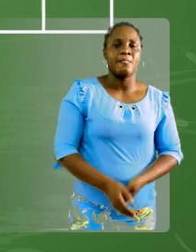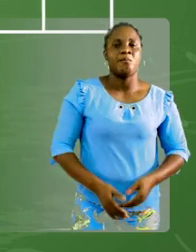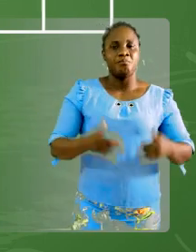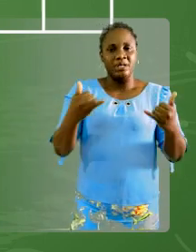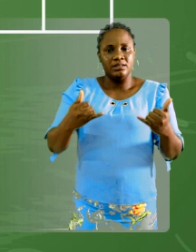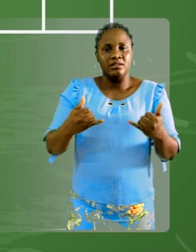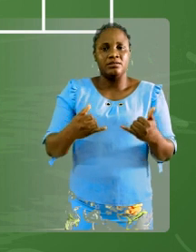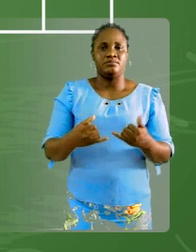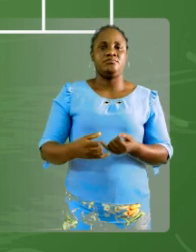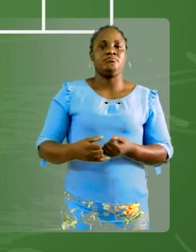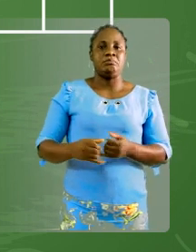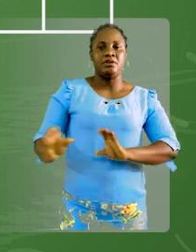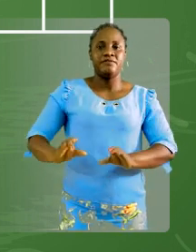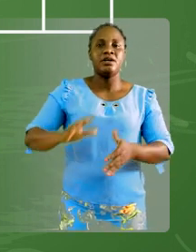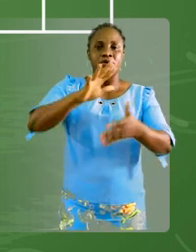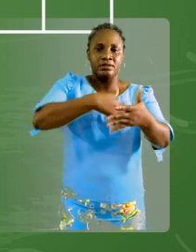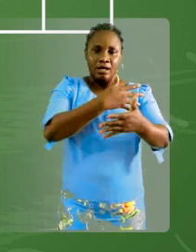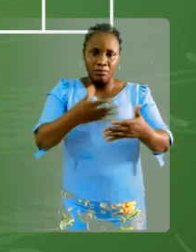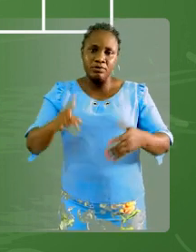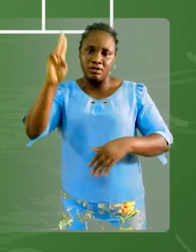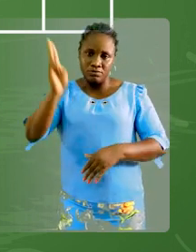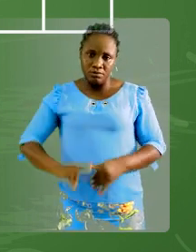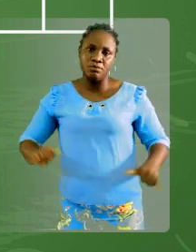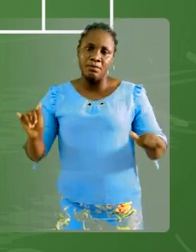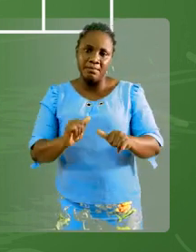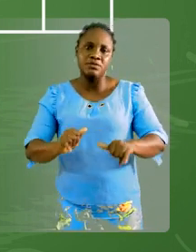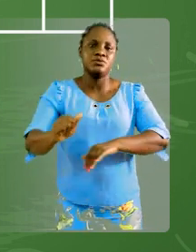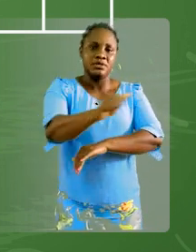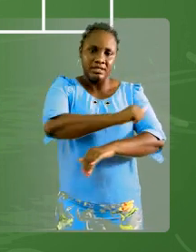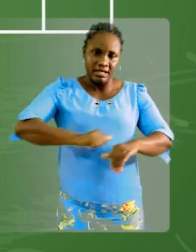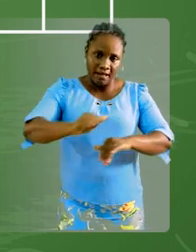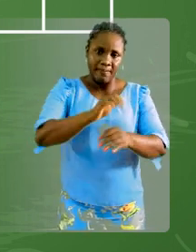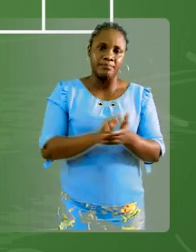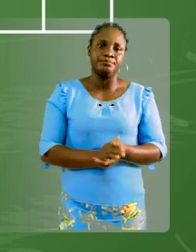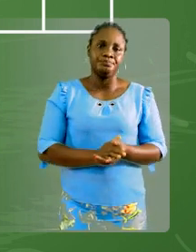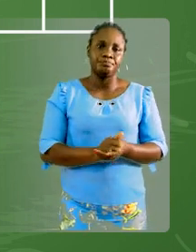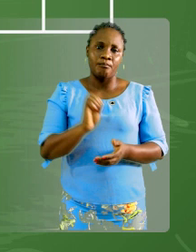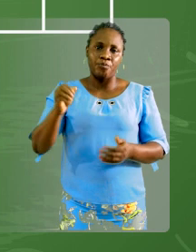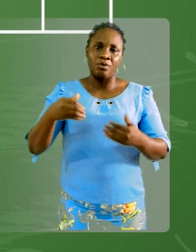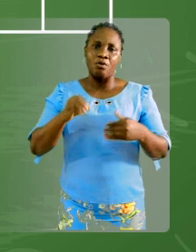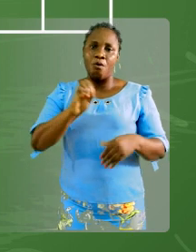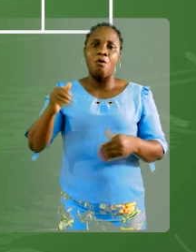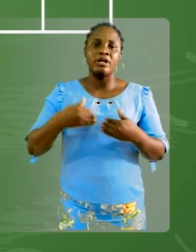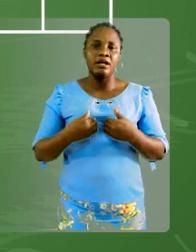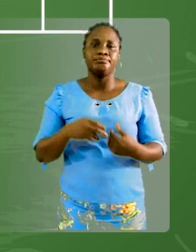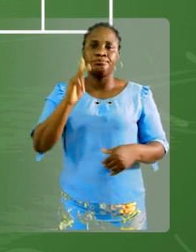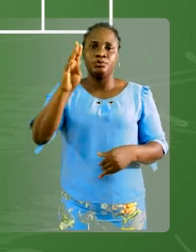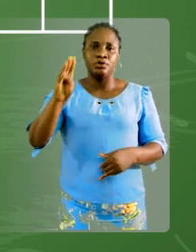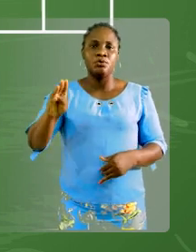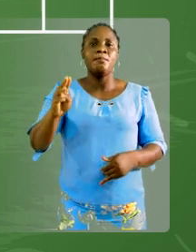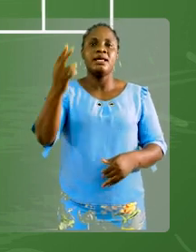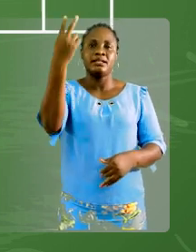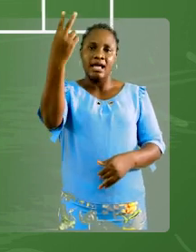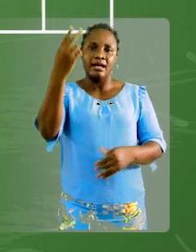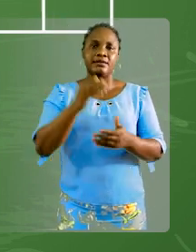faire maintenant le tableau des unités de mesure d'agréer. On a le kilomètre carré, qui est divisé en deux sous-colonnes également.